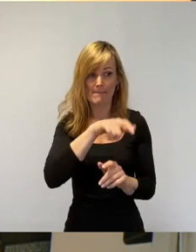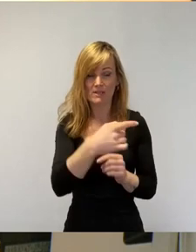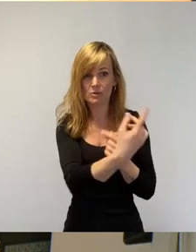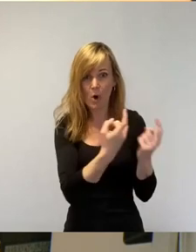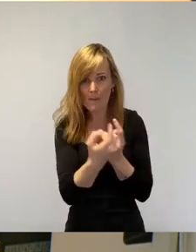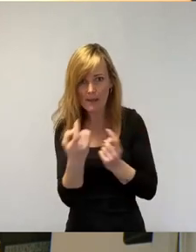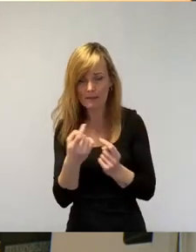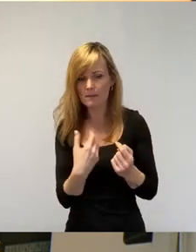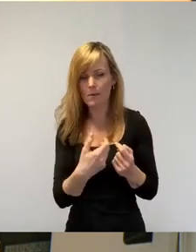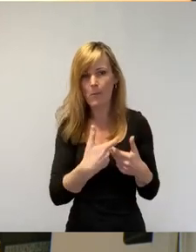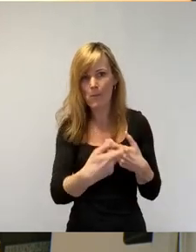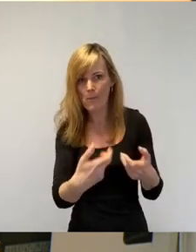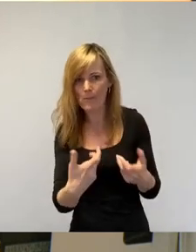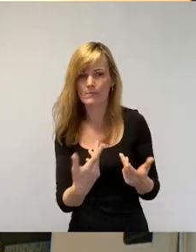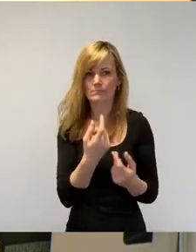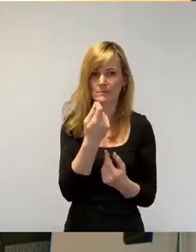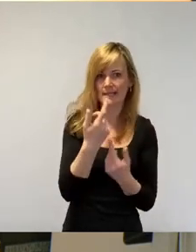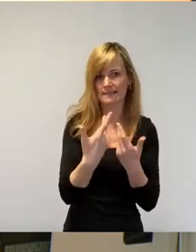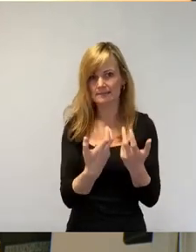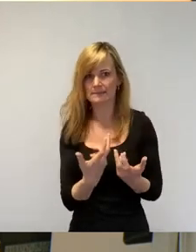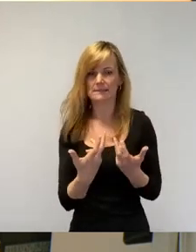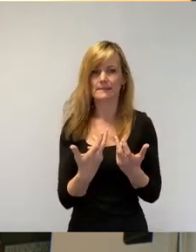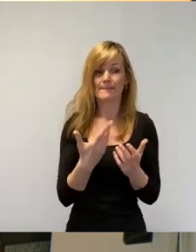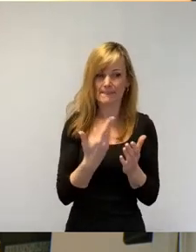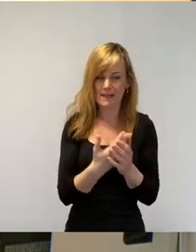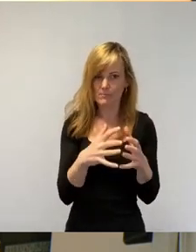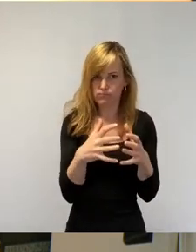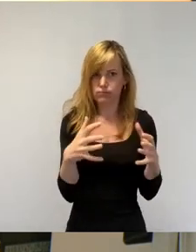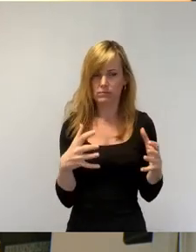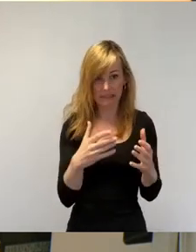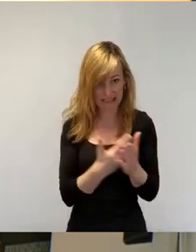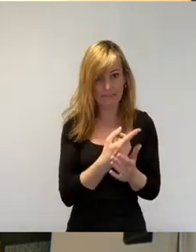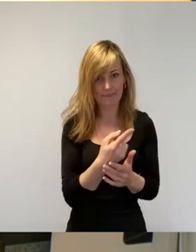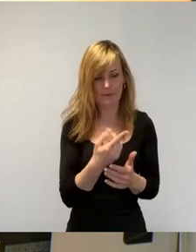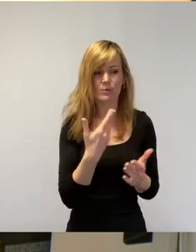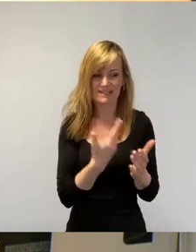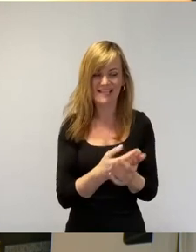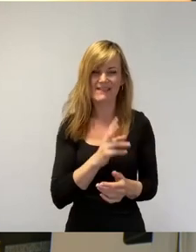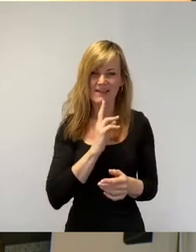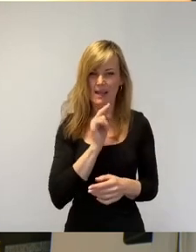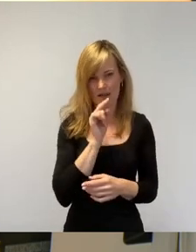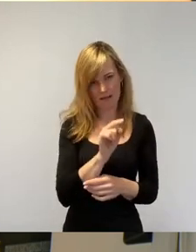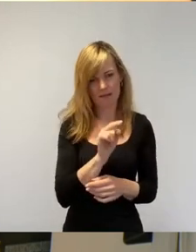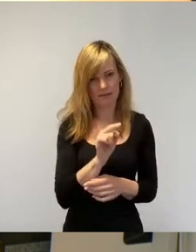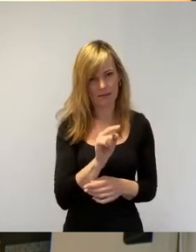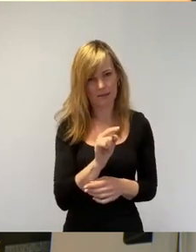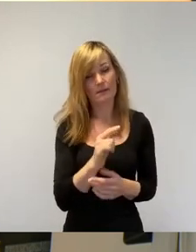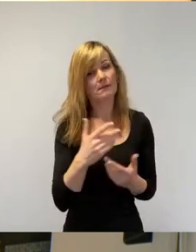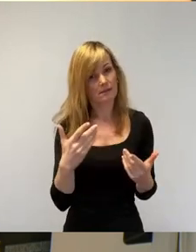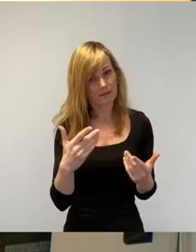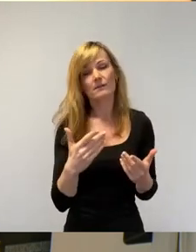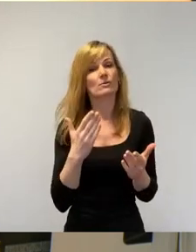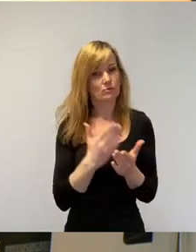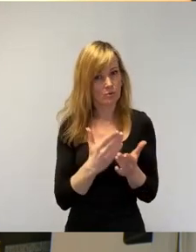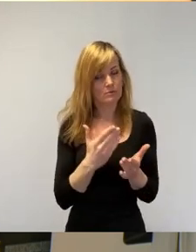dass es das in großem Maße gibt und dass das ein Fehler ist, das hat sich ja mittlerweile in